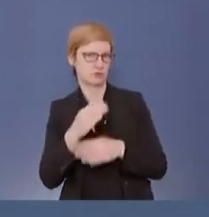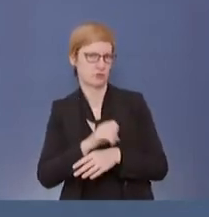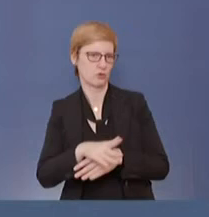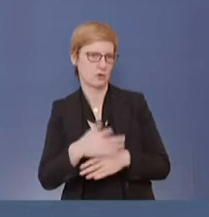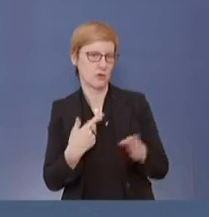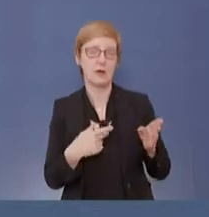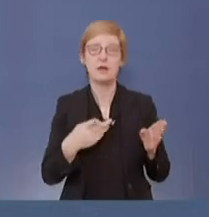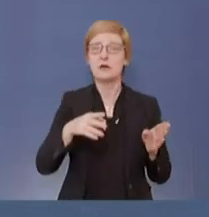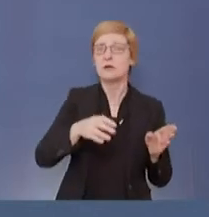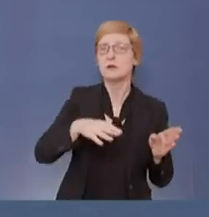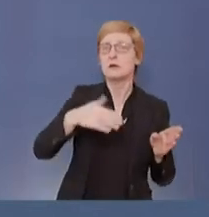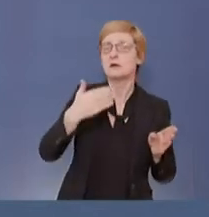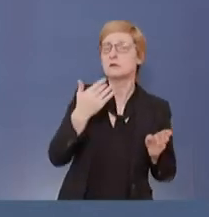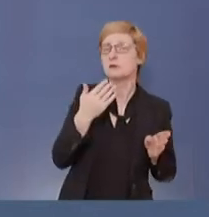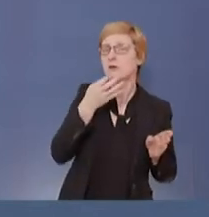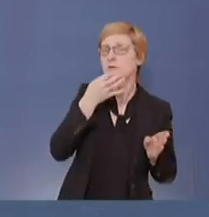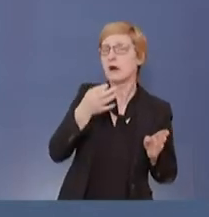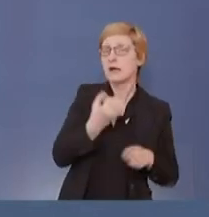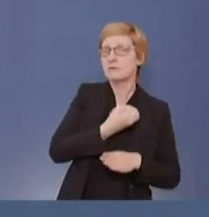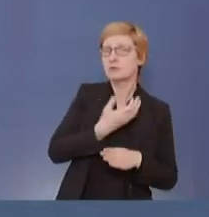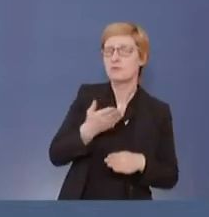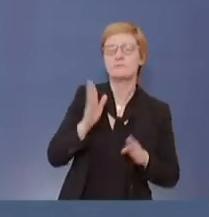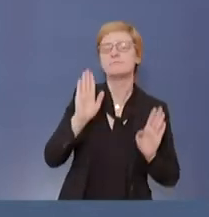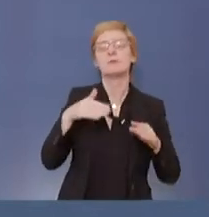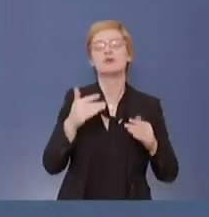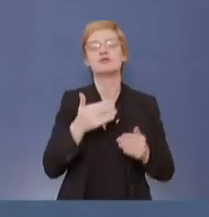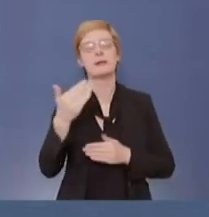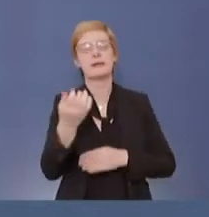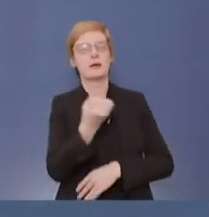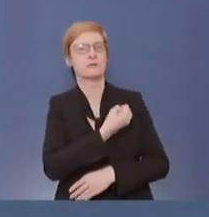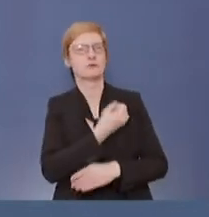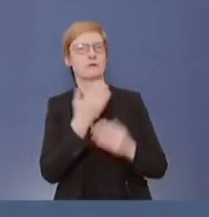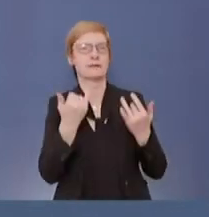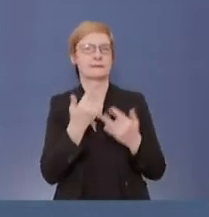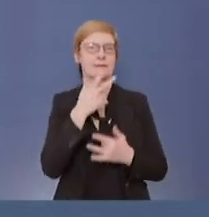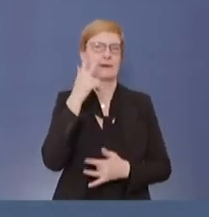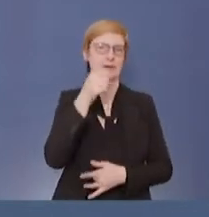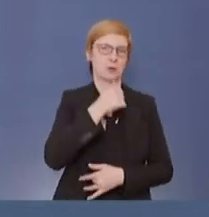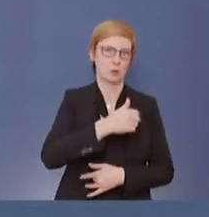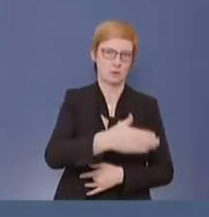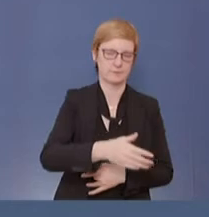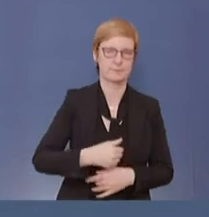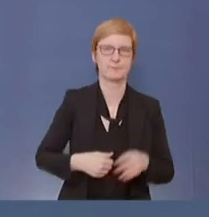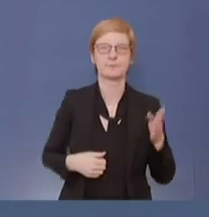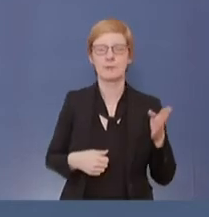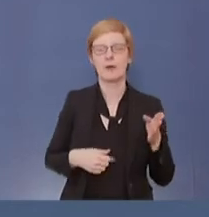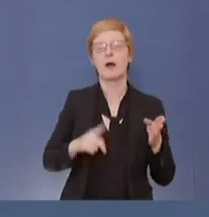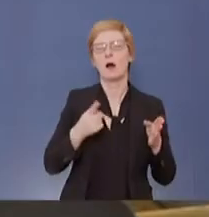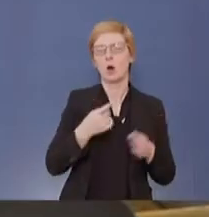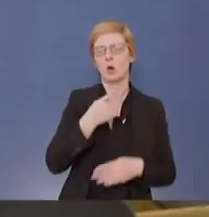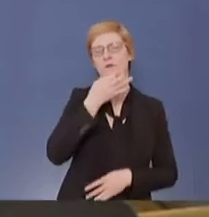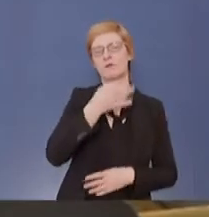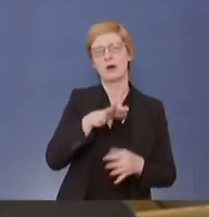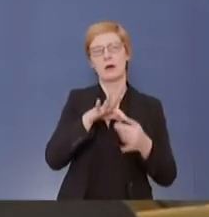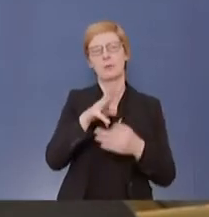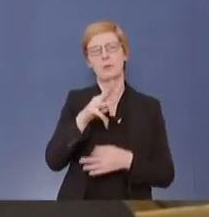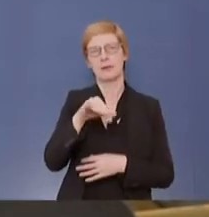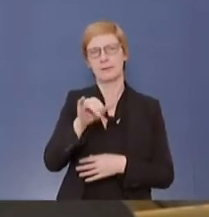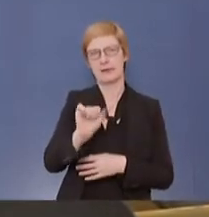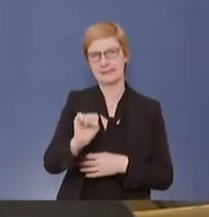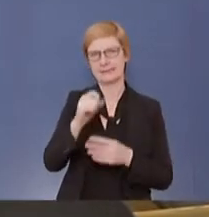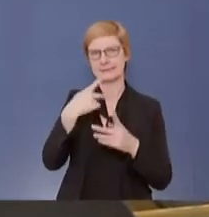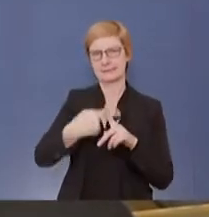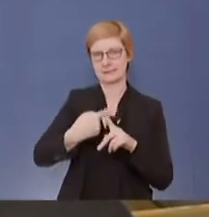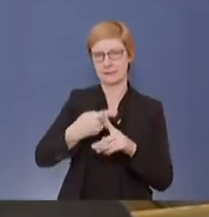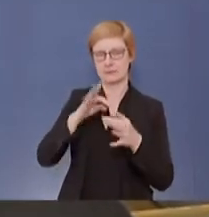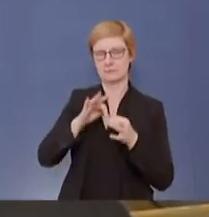Impfstofffrage, da kommen wir gleich noch zu. Dann ist Herr Jung erst mal. Ich hätte auch noch mal eine Frage zur Entwicklung von Zahlen, auch ans BMAS, zum